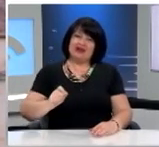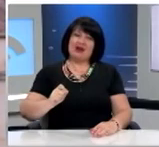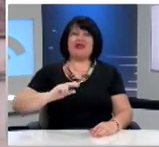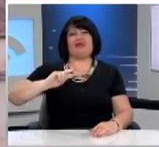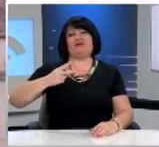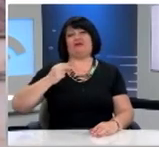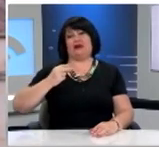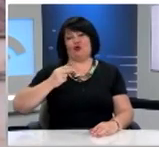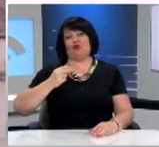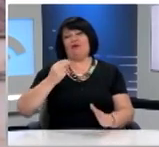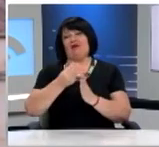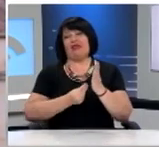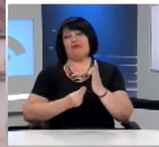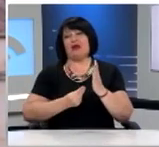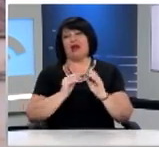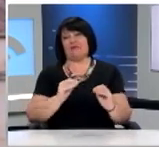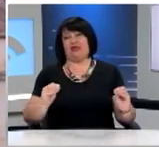Δευτεροβάθμιας Εκπαίδευσης